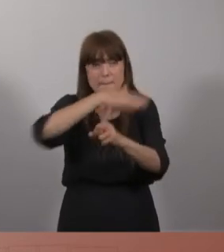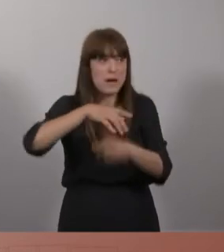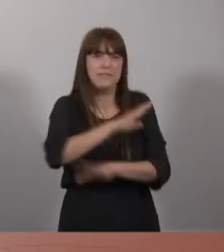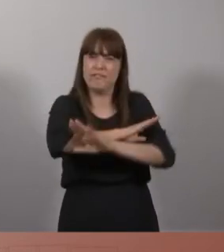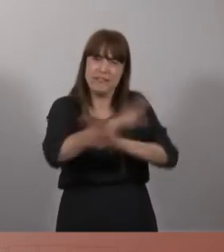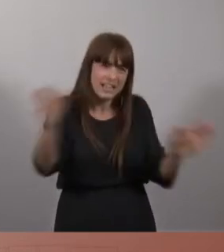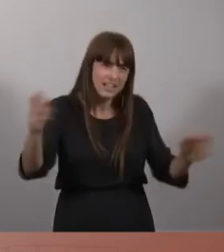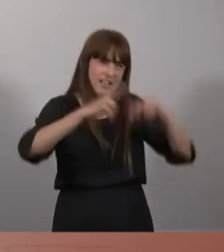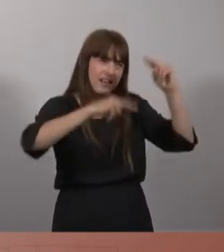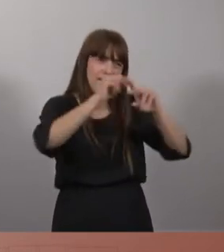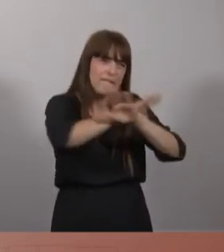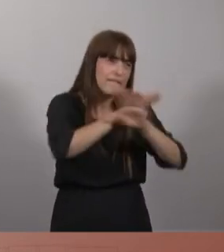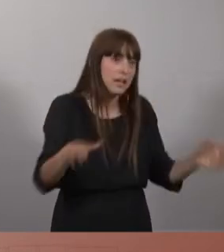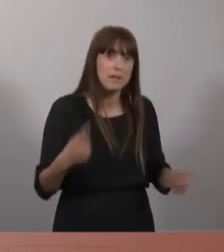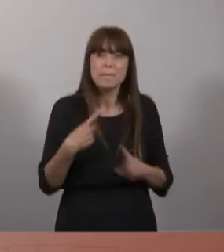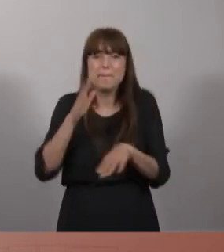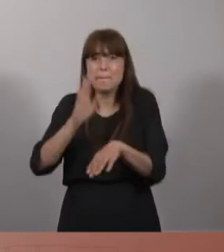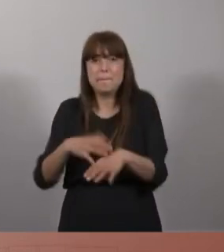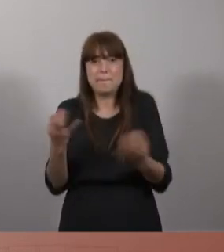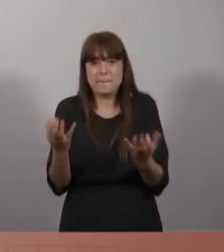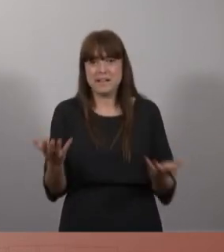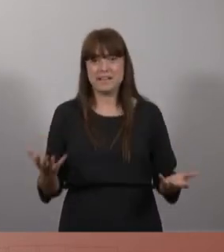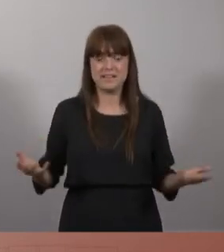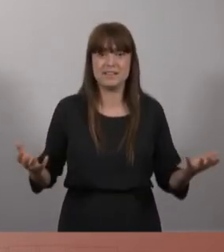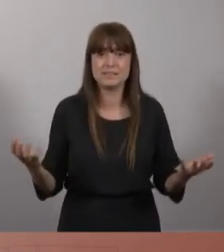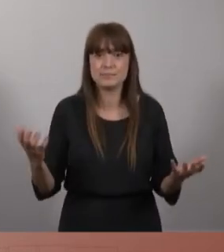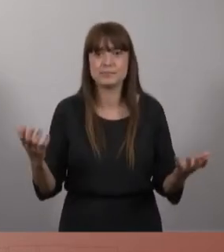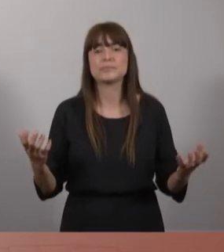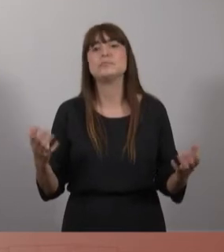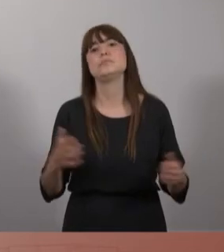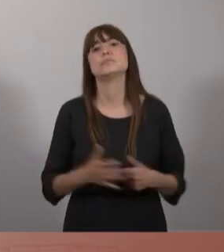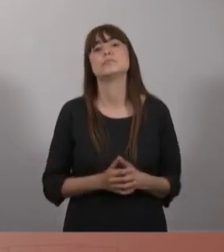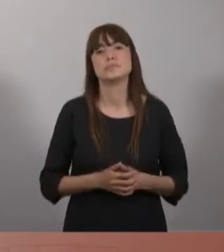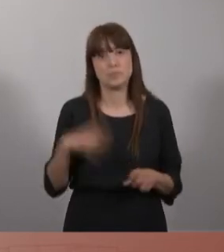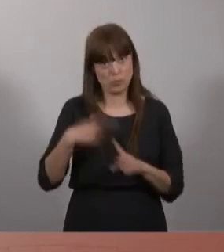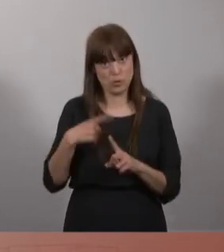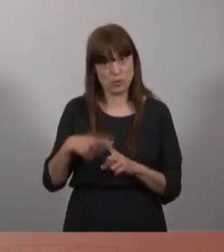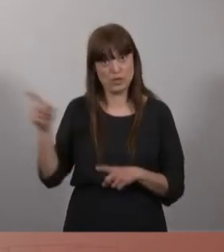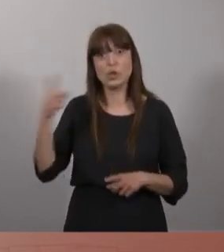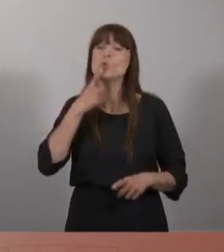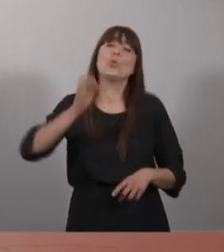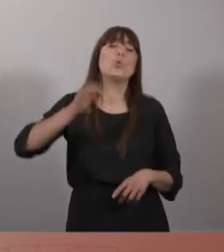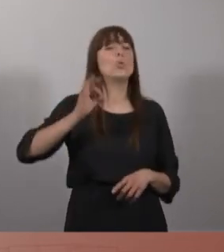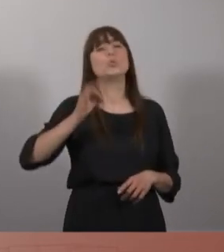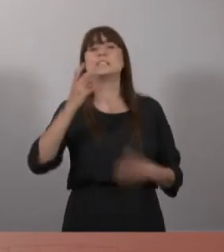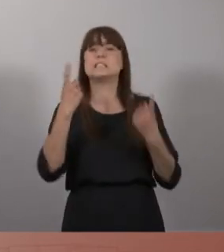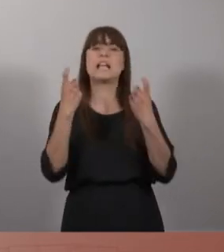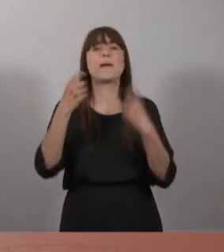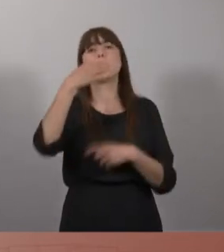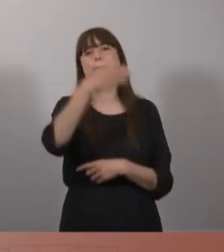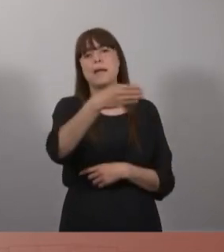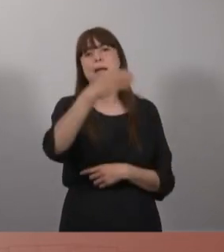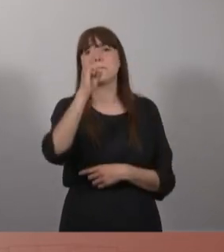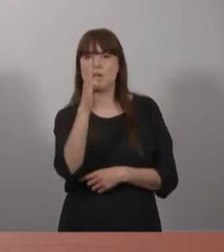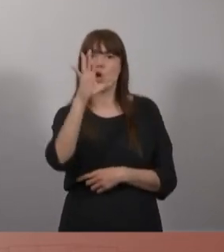es fan aquestes actuacions agafant la cantarella perquè cal BPO i són, en el